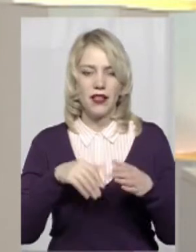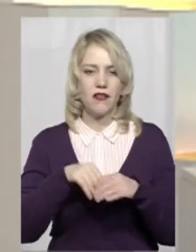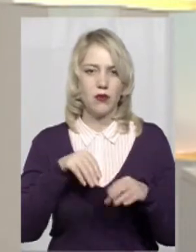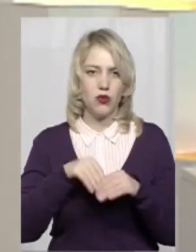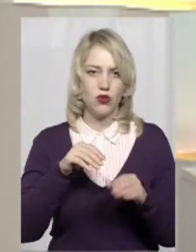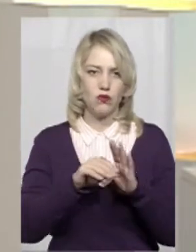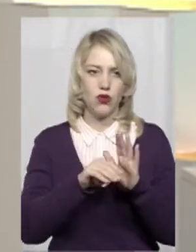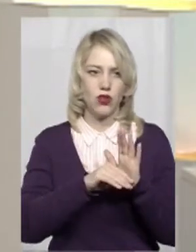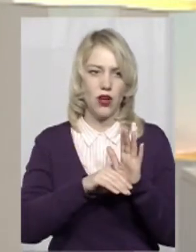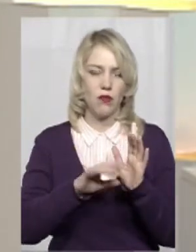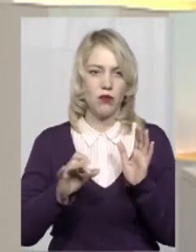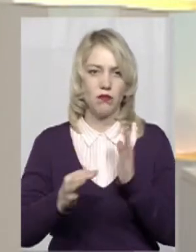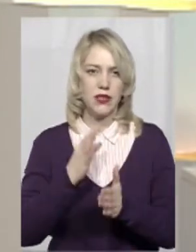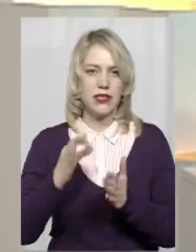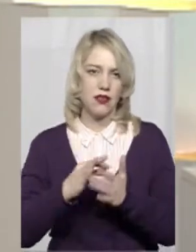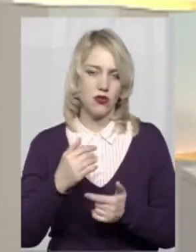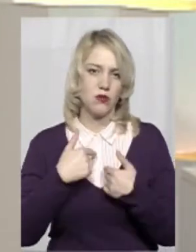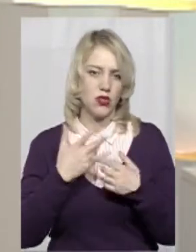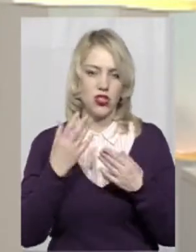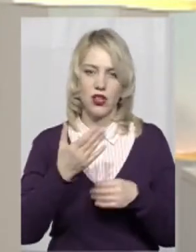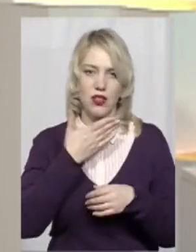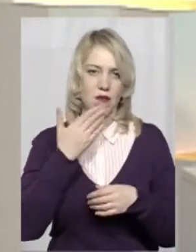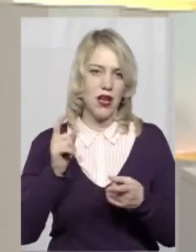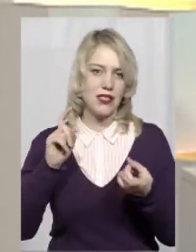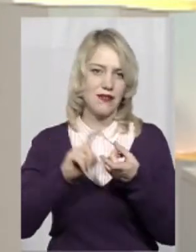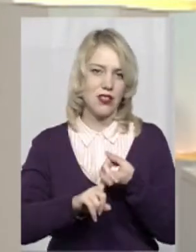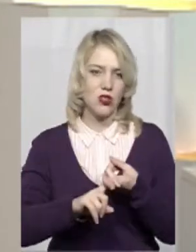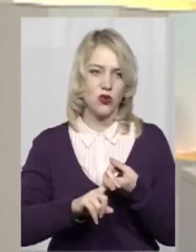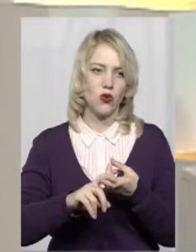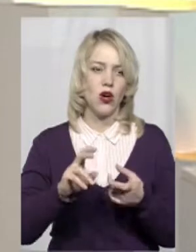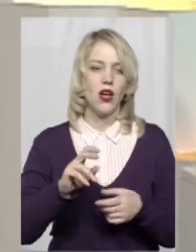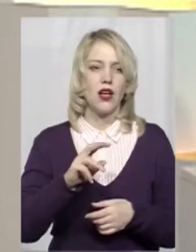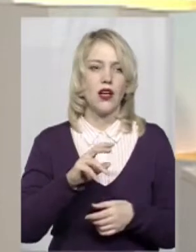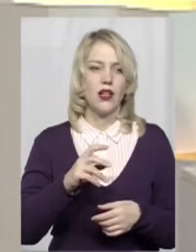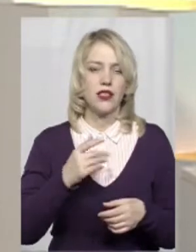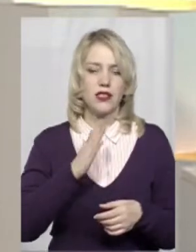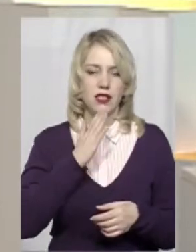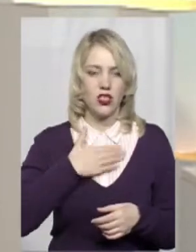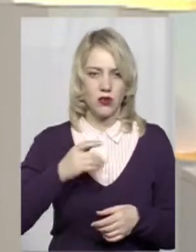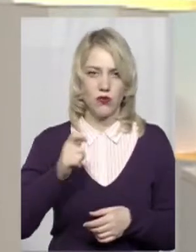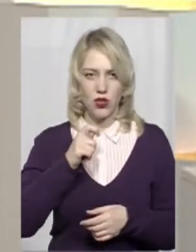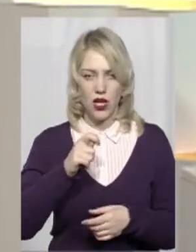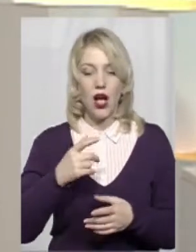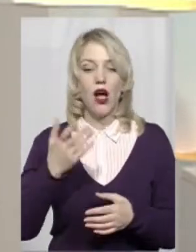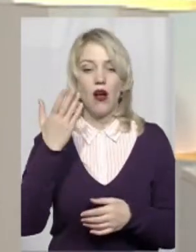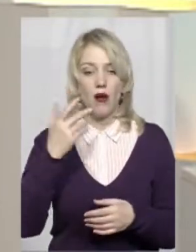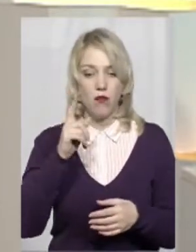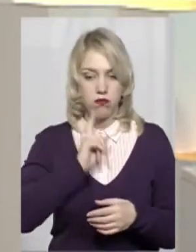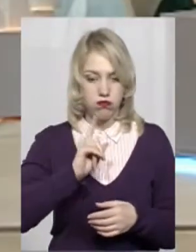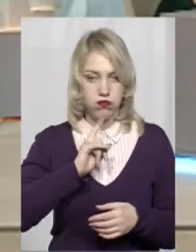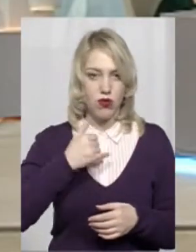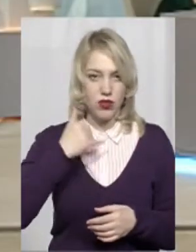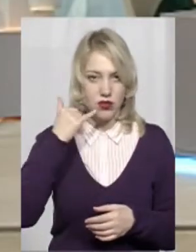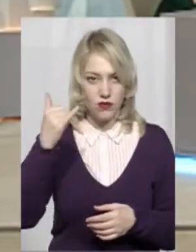підказують мені, що ще немає зв'язку з Михайлом, поки наші режисери його встановлюють.